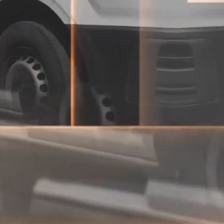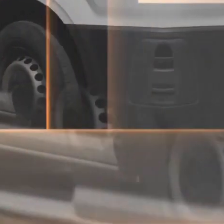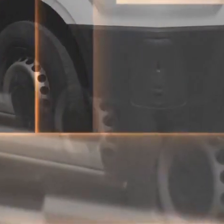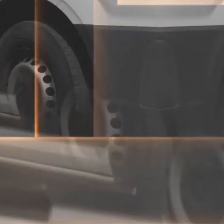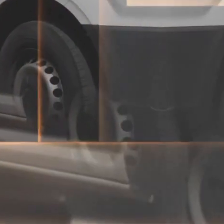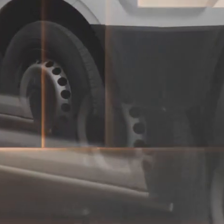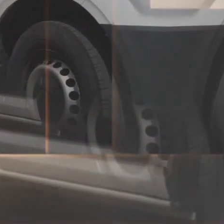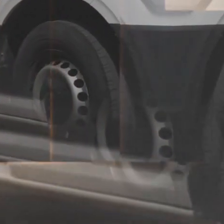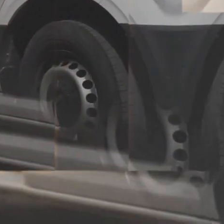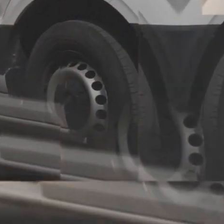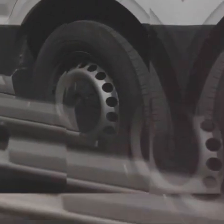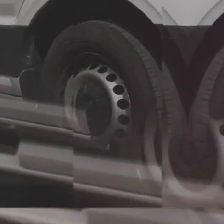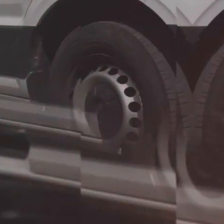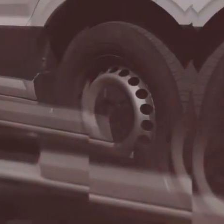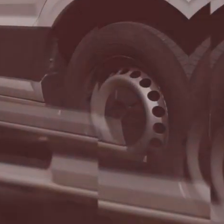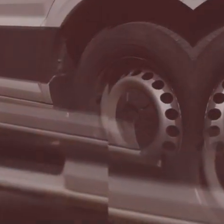Muzyka